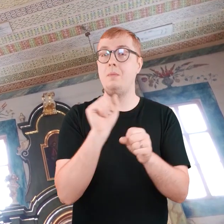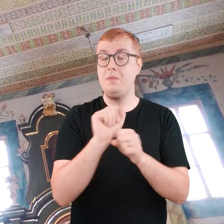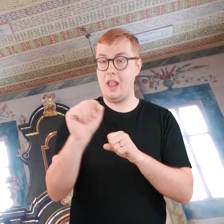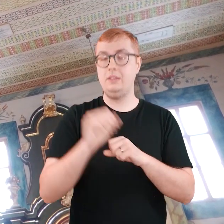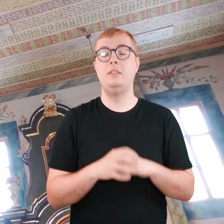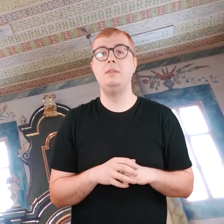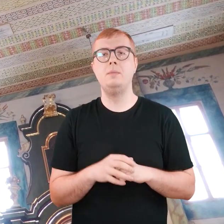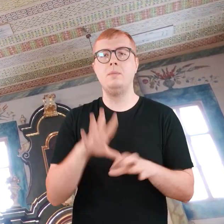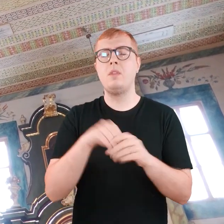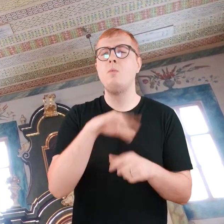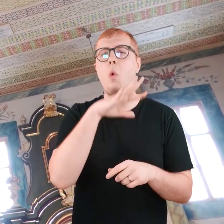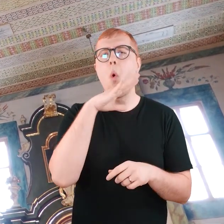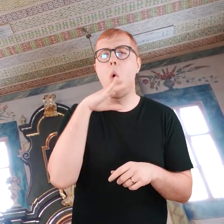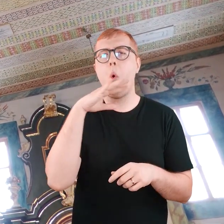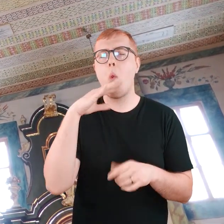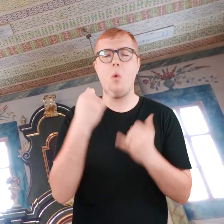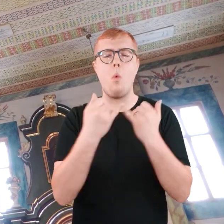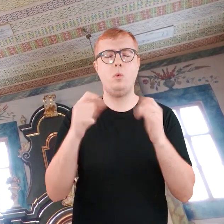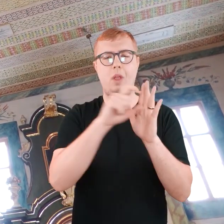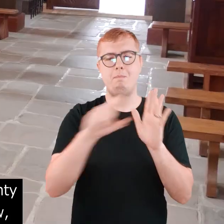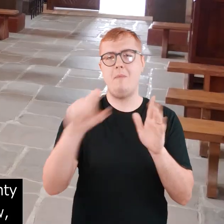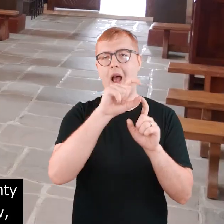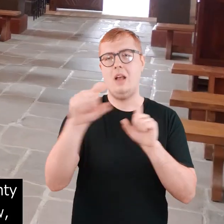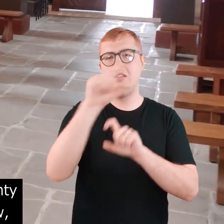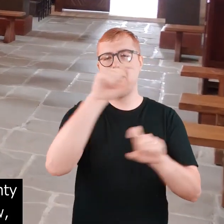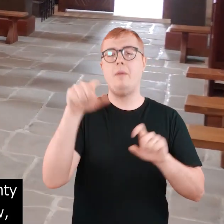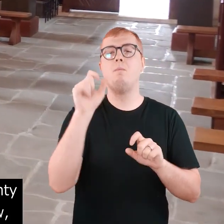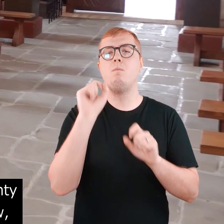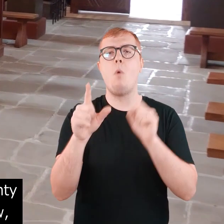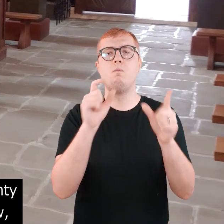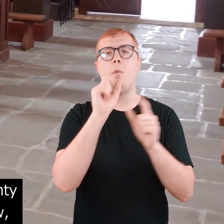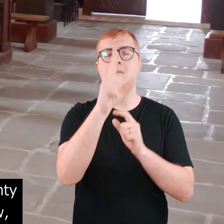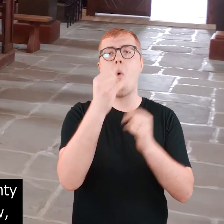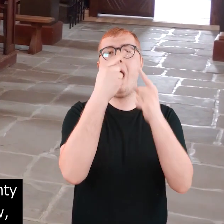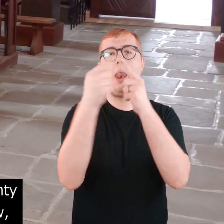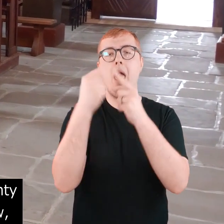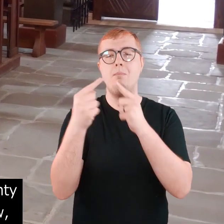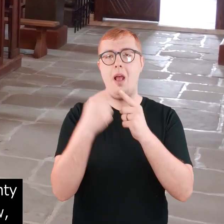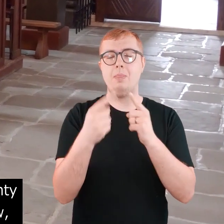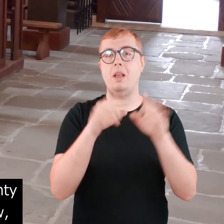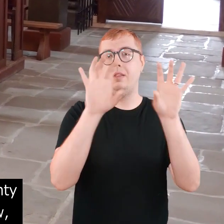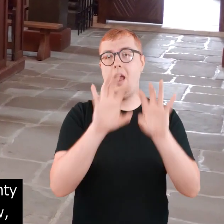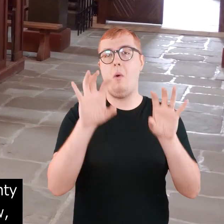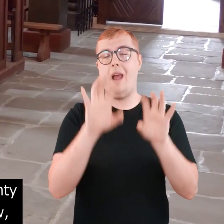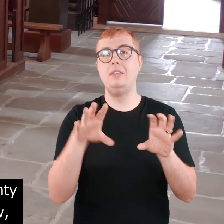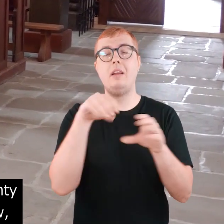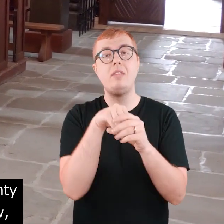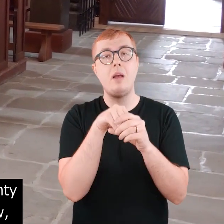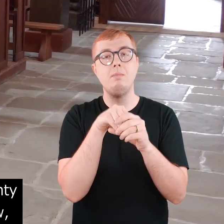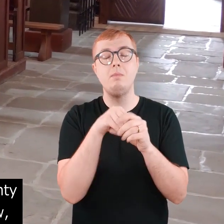złożoną z kolorowych, barwnych pasów, na których pojawiają się elementy takie dekoracyjne w postaci